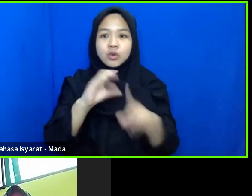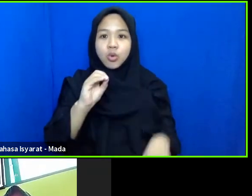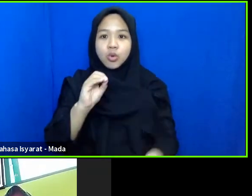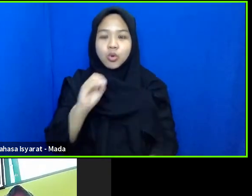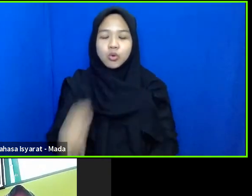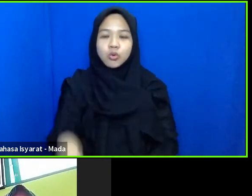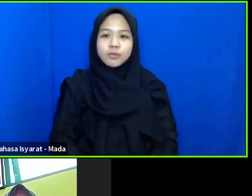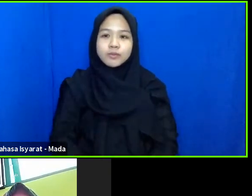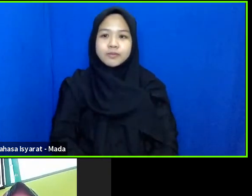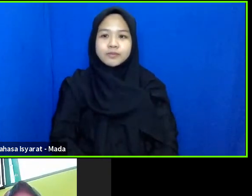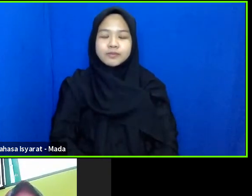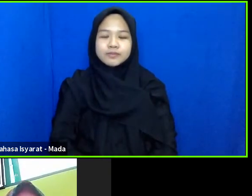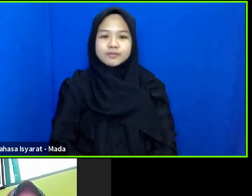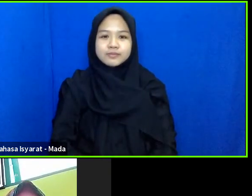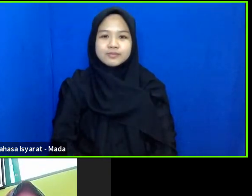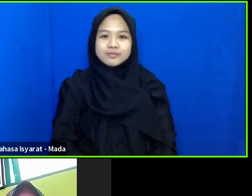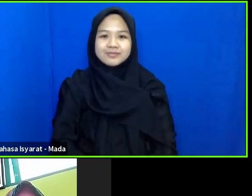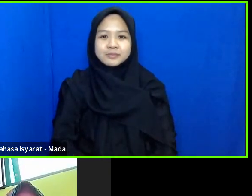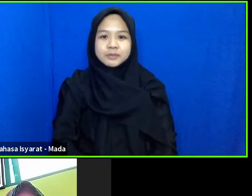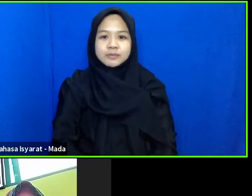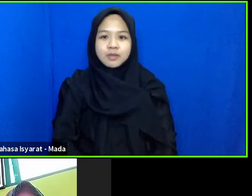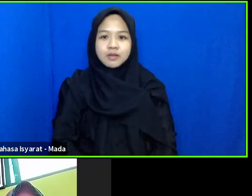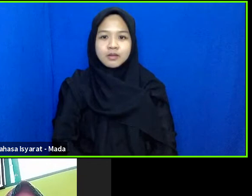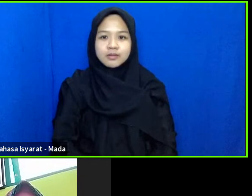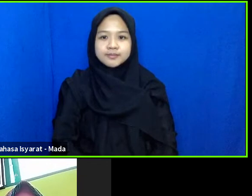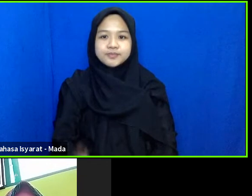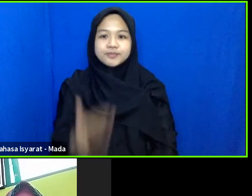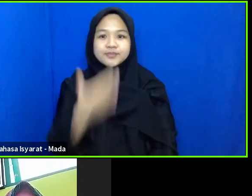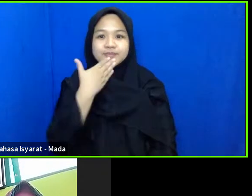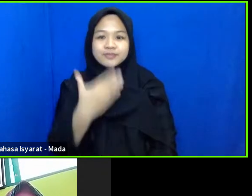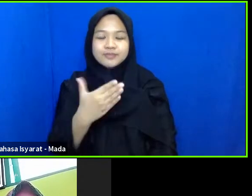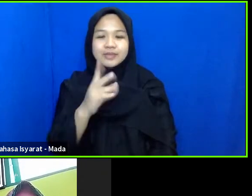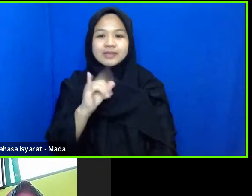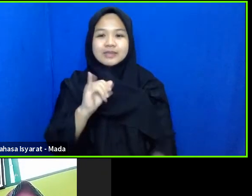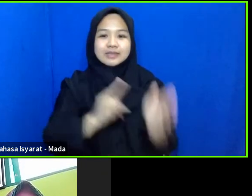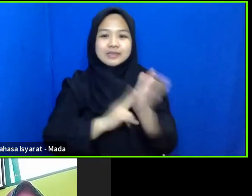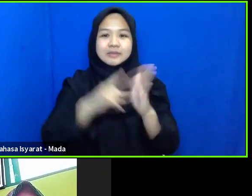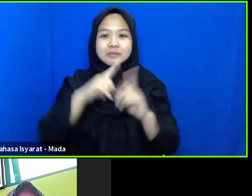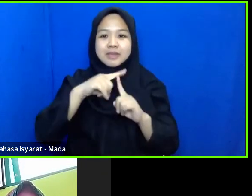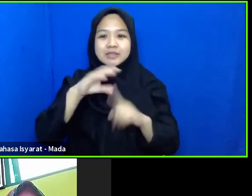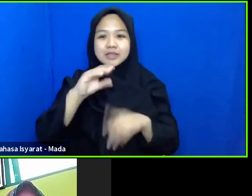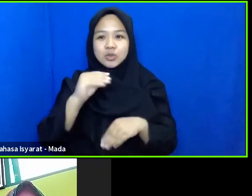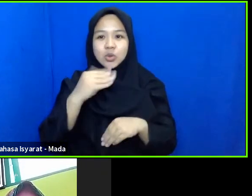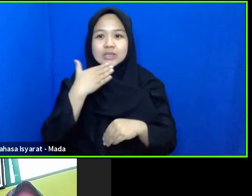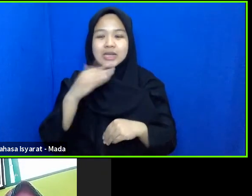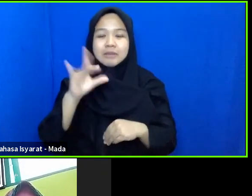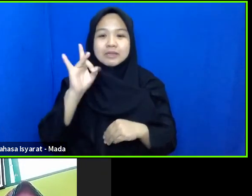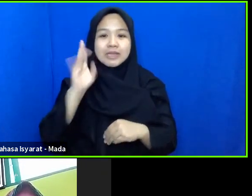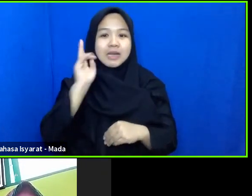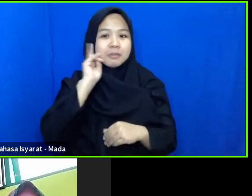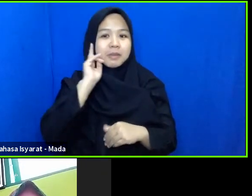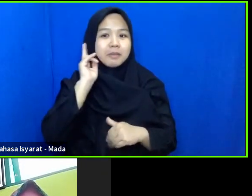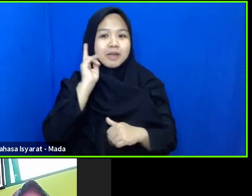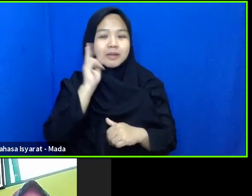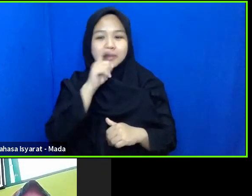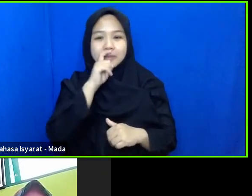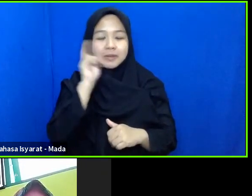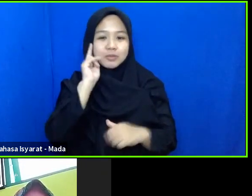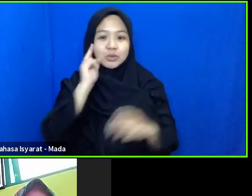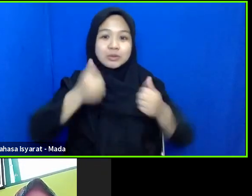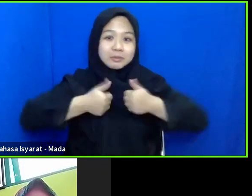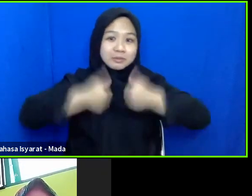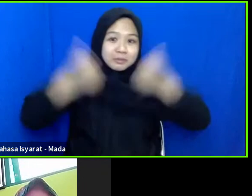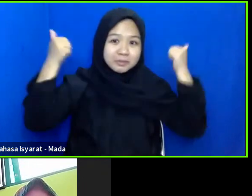Oke Terima kasih Mas Rinto Selamat Siang Ibu Bapak Pemenang